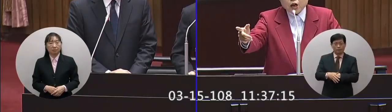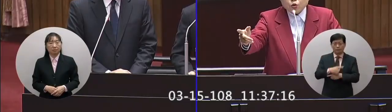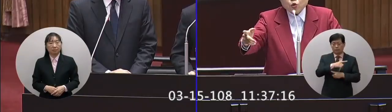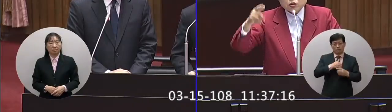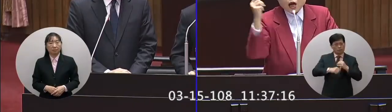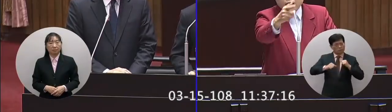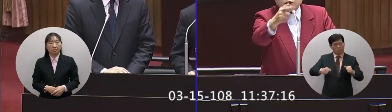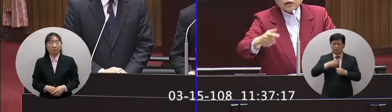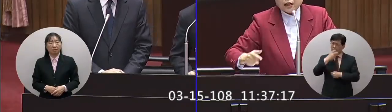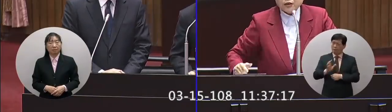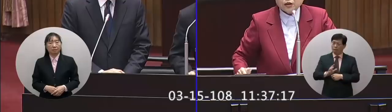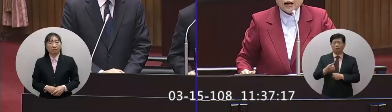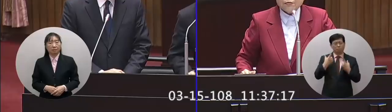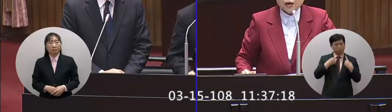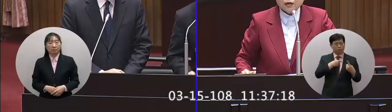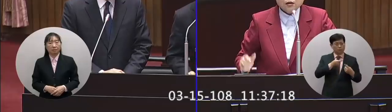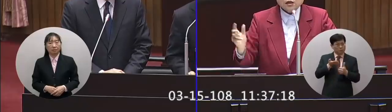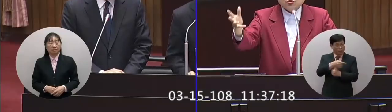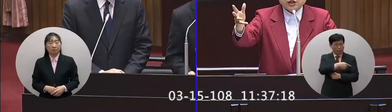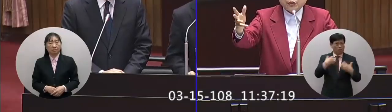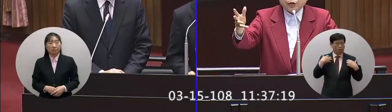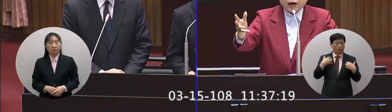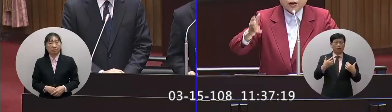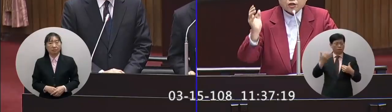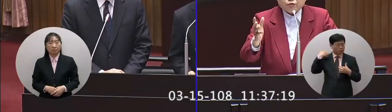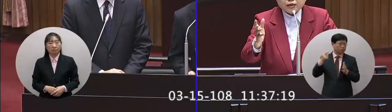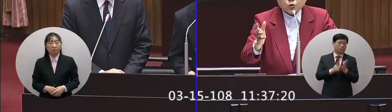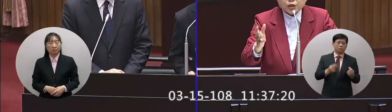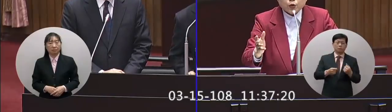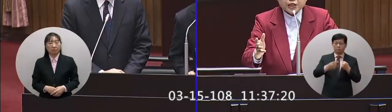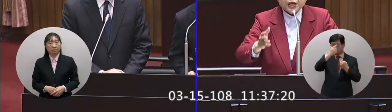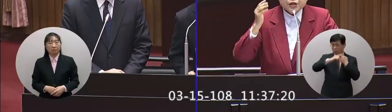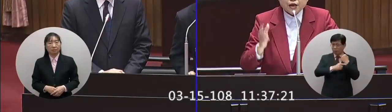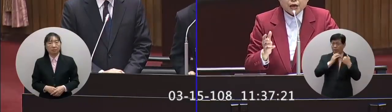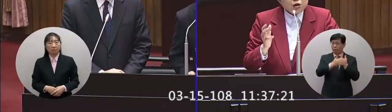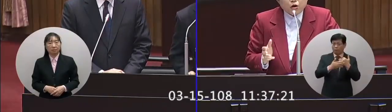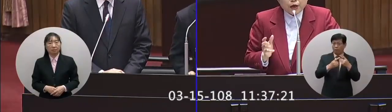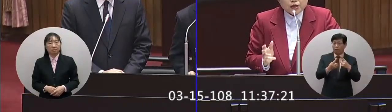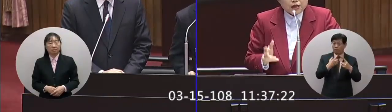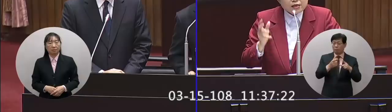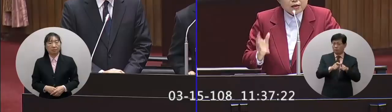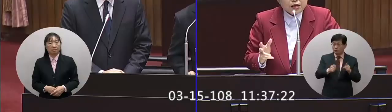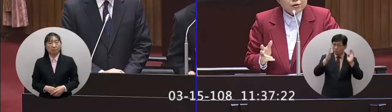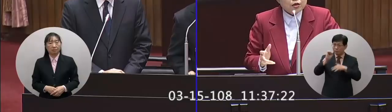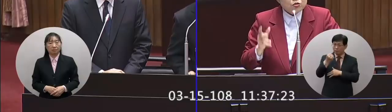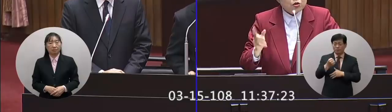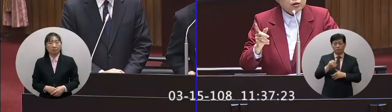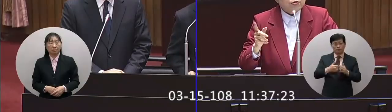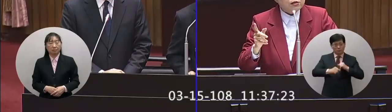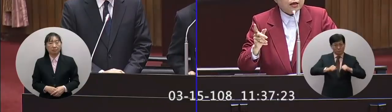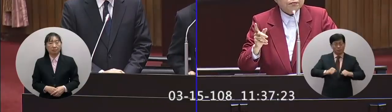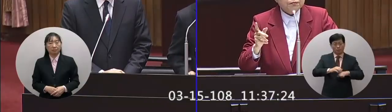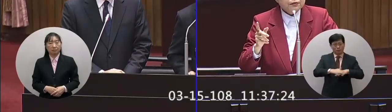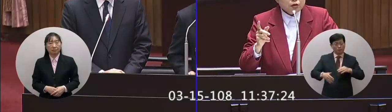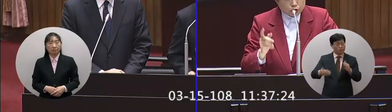生命何辜當然是殺人者長命啊這自古截律啊司法是維繫人民公平爭議生命安全的